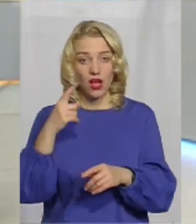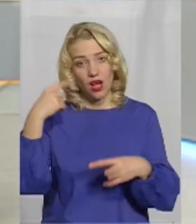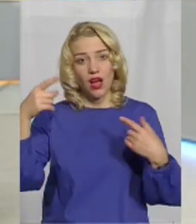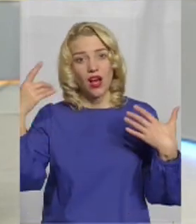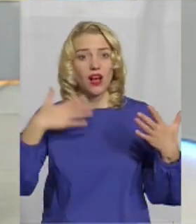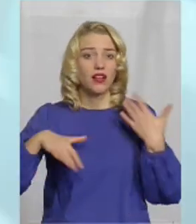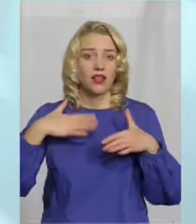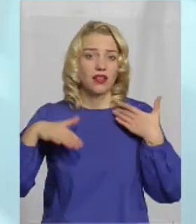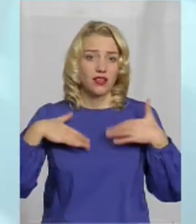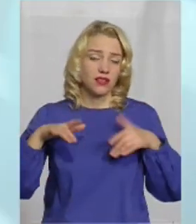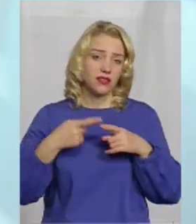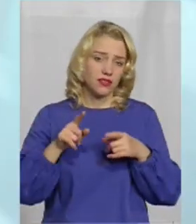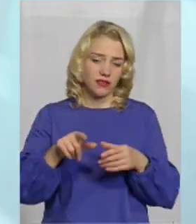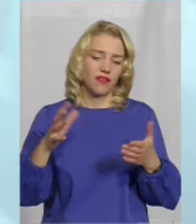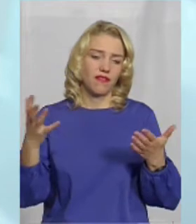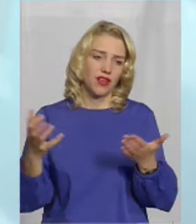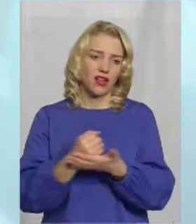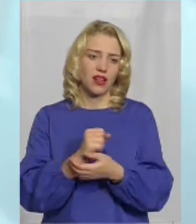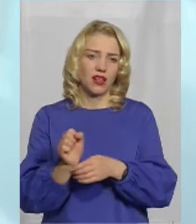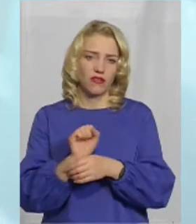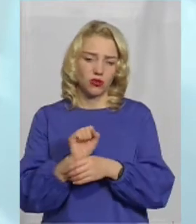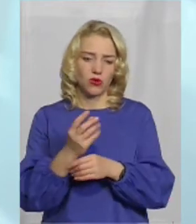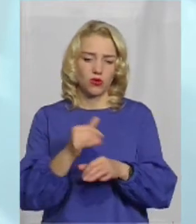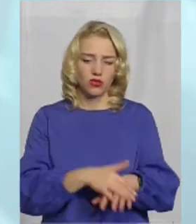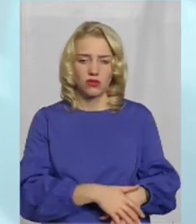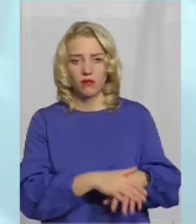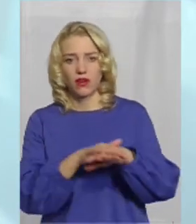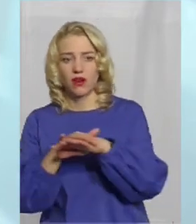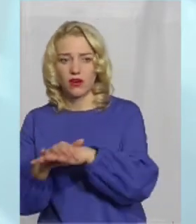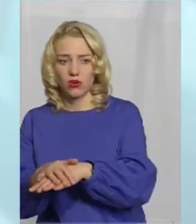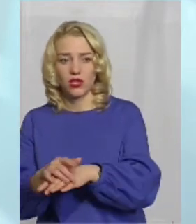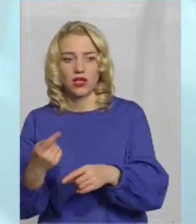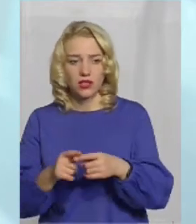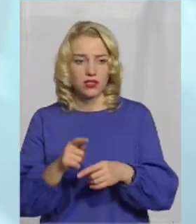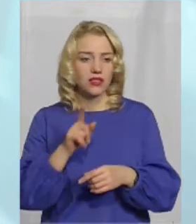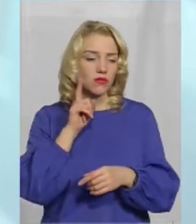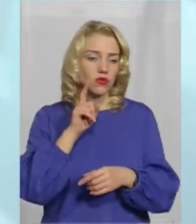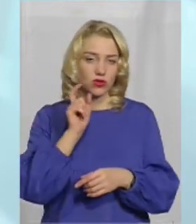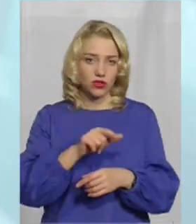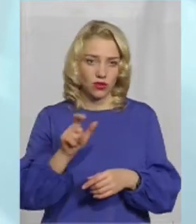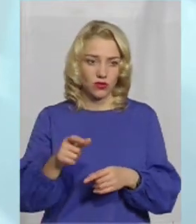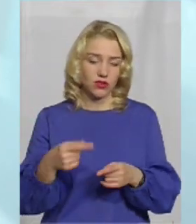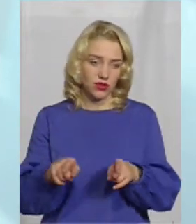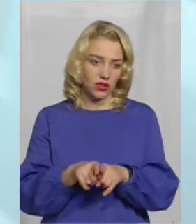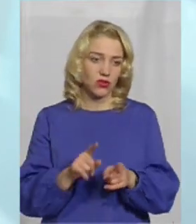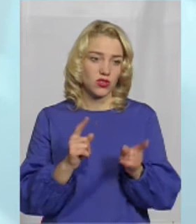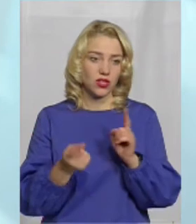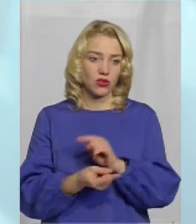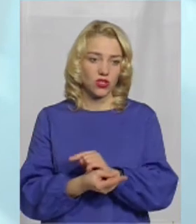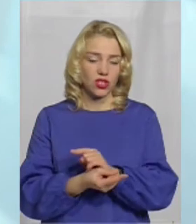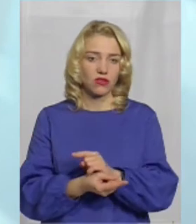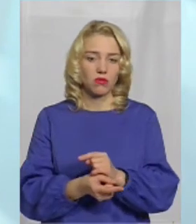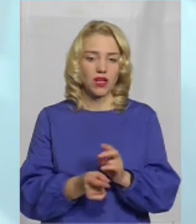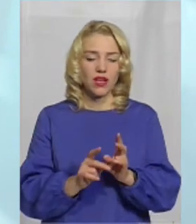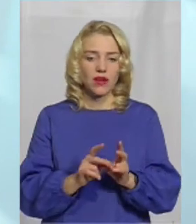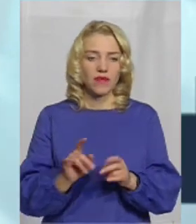ейфорії, що вони виграли автомобіль, почали перераховувати кошти. Це доволі така молода вікова категорія. Вони теж стають жертвами шахраїв.